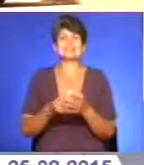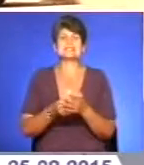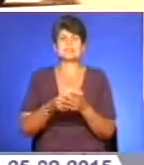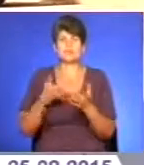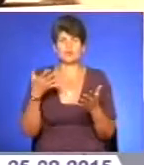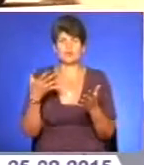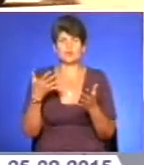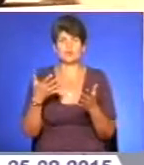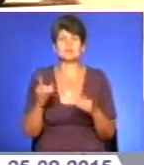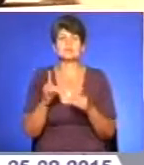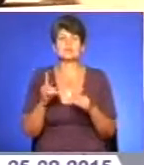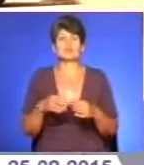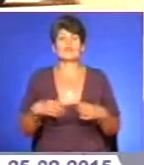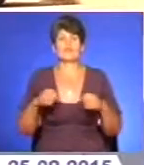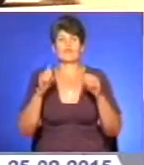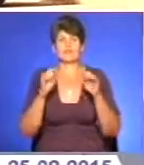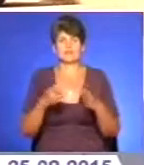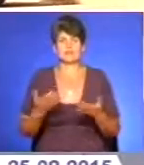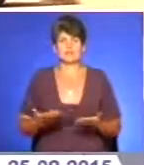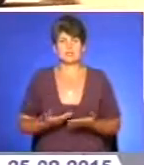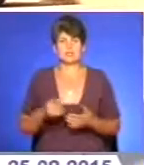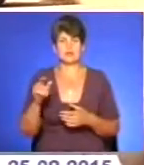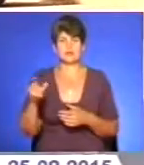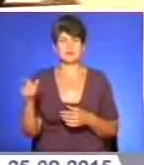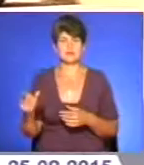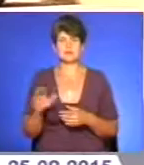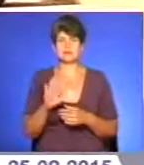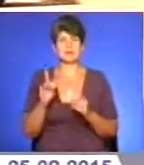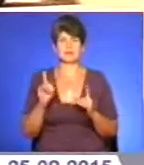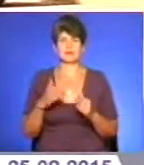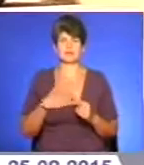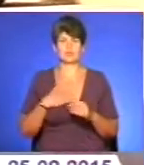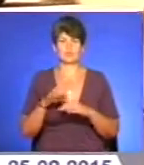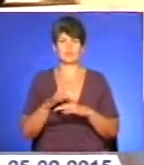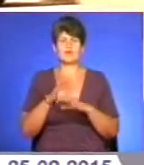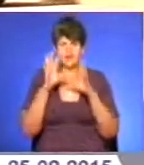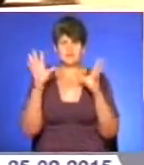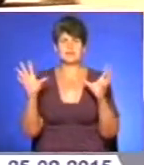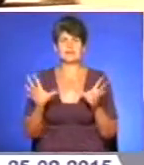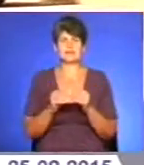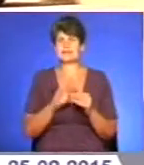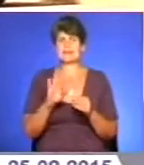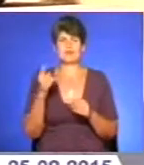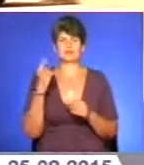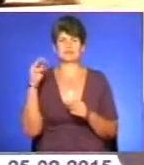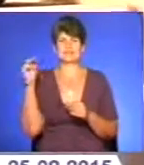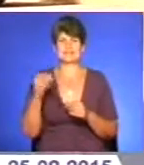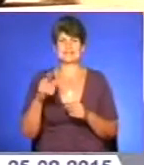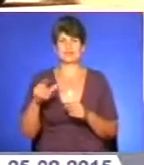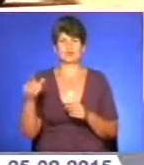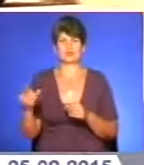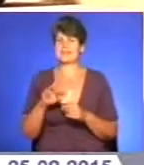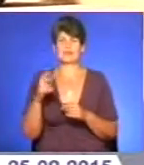за що покладено життя людини, за що не тільки мого чоловіка, взагалі, не однієї тисячі людей, не